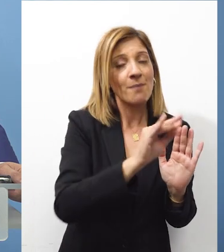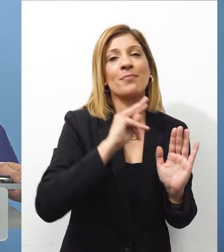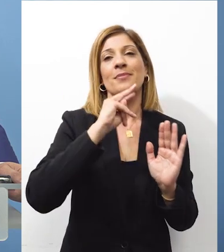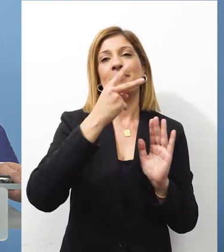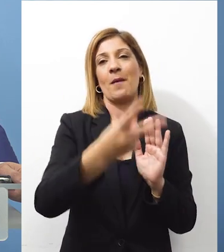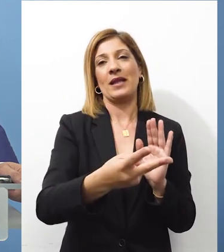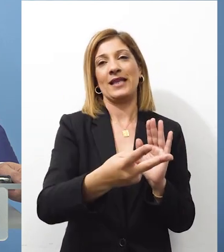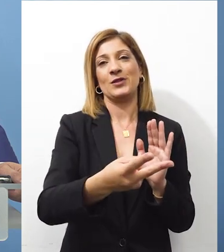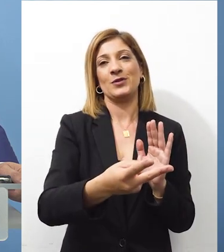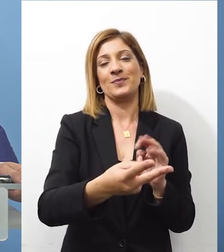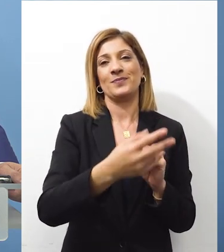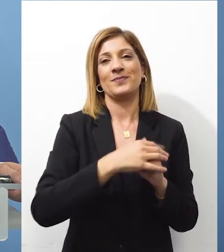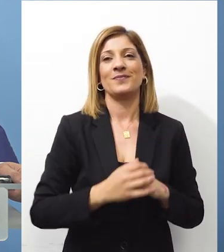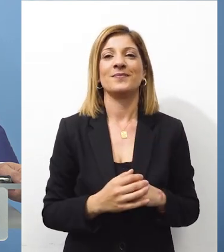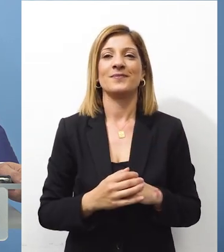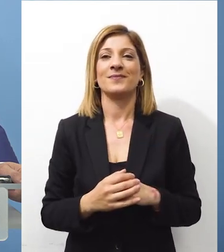εδαιόντως